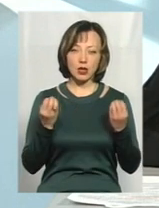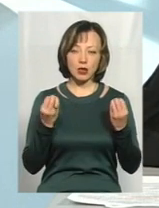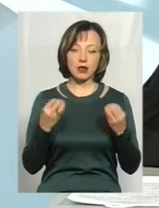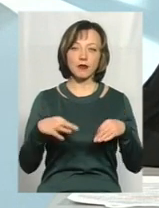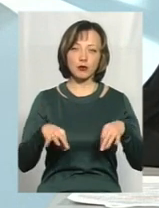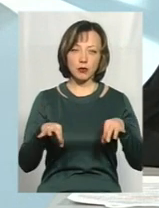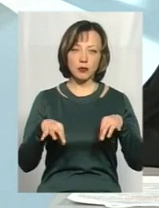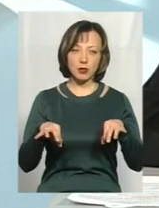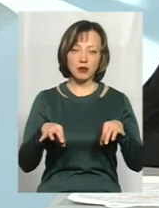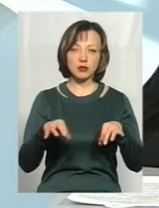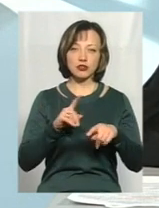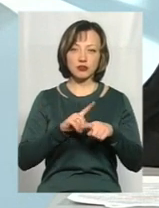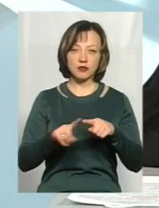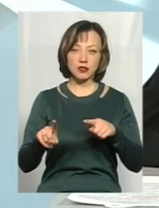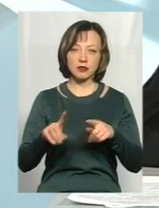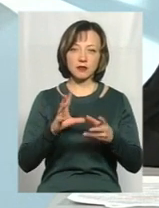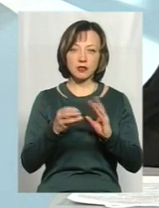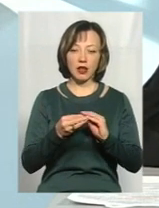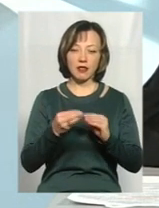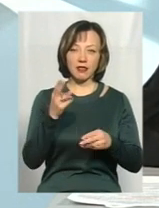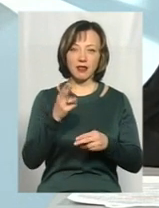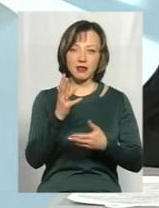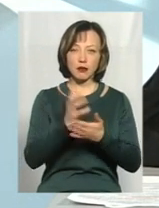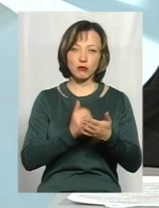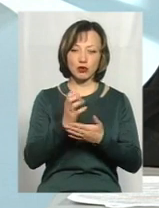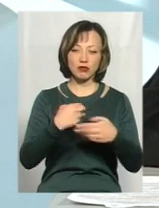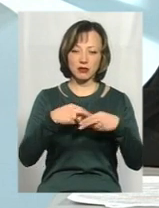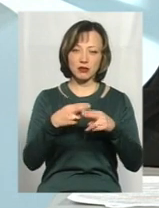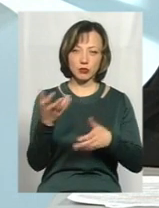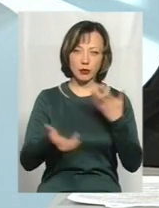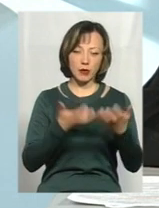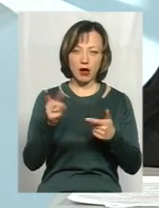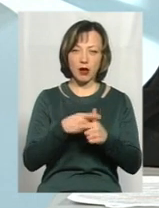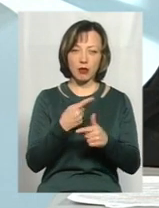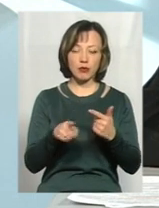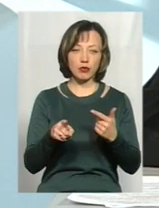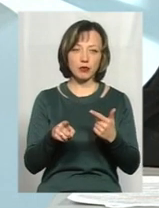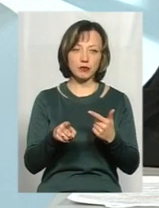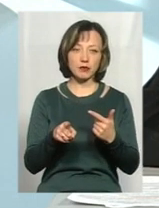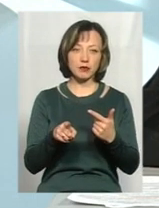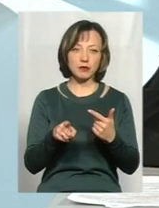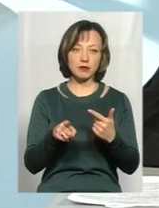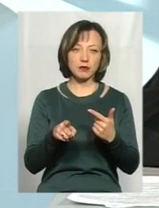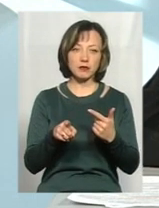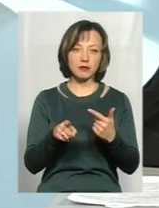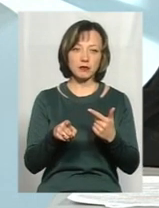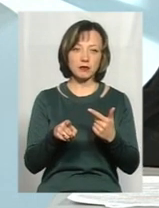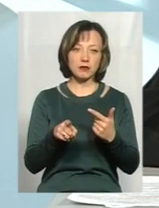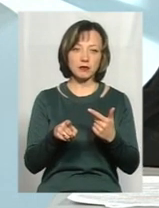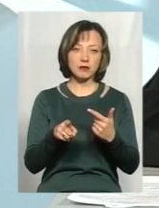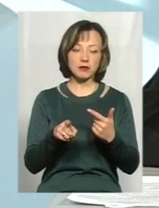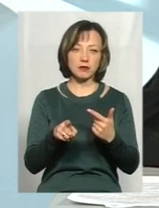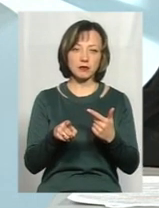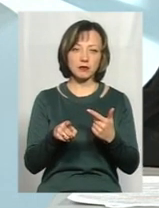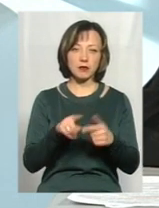вони, скоріш за все, йдуть або на запчастини, зразу розбираються, або заволодівають ними, так би